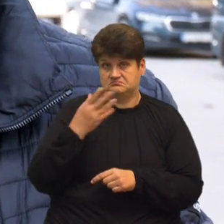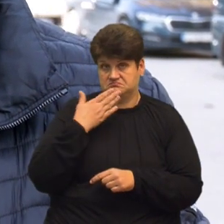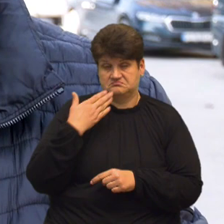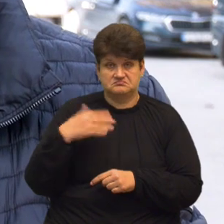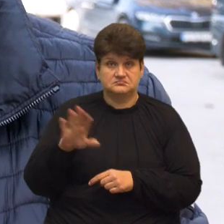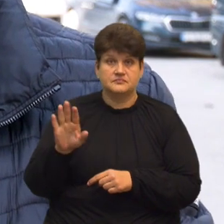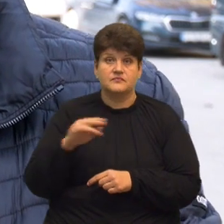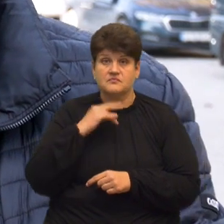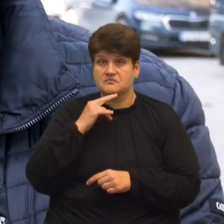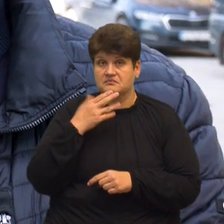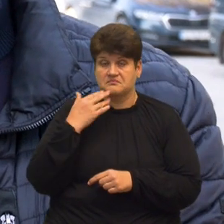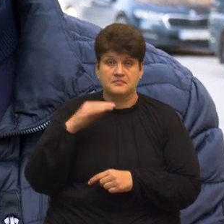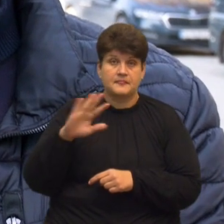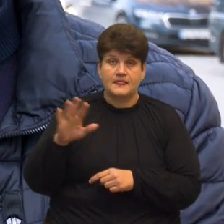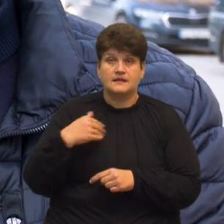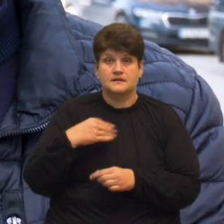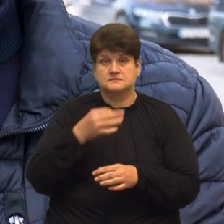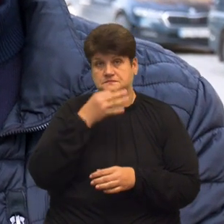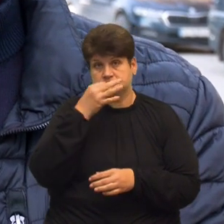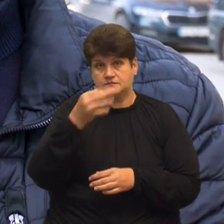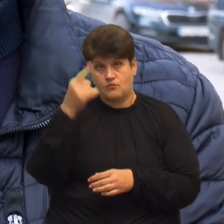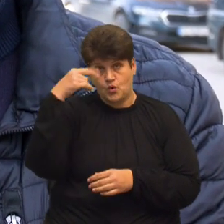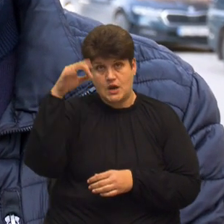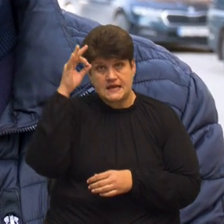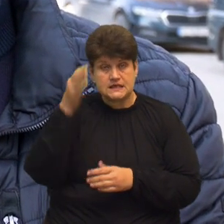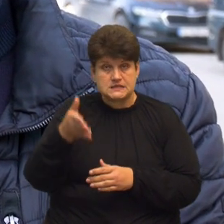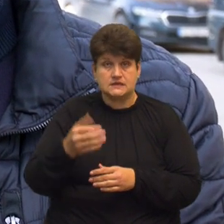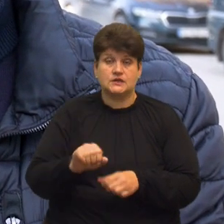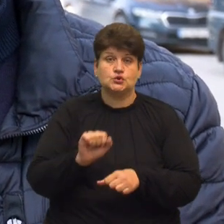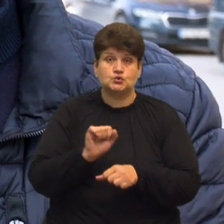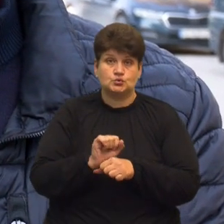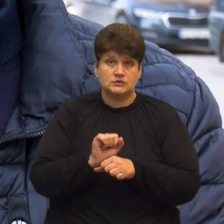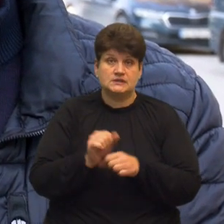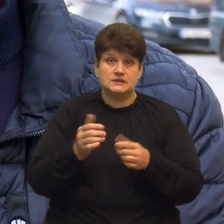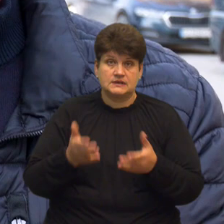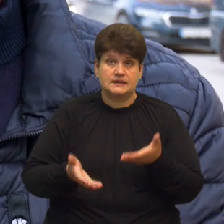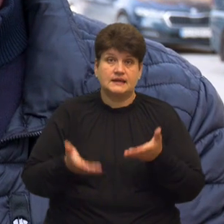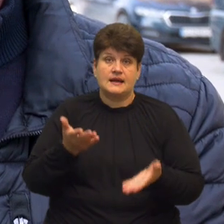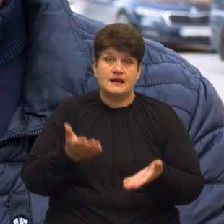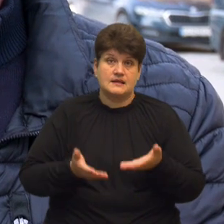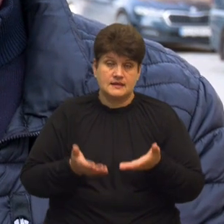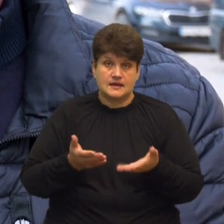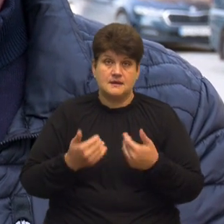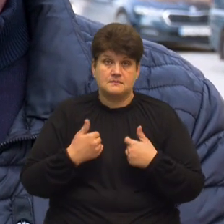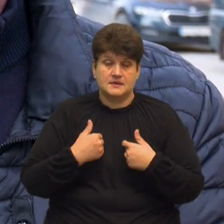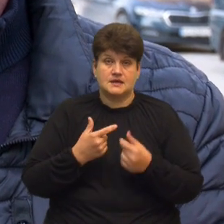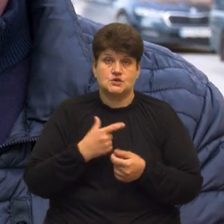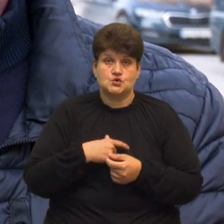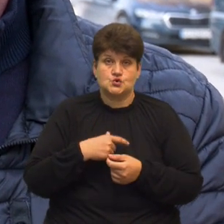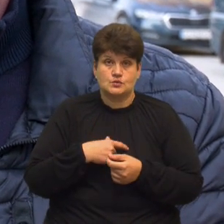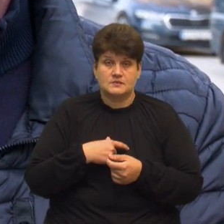повідомлено поліцію, поліція призупинила, але знову таки ми собі навіть